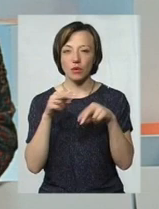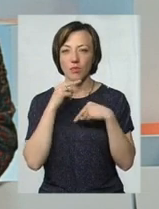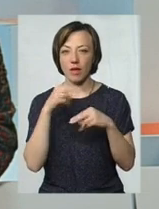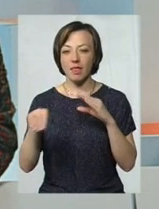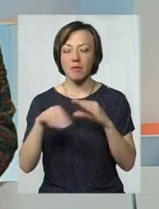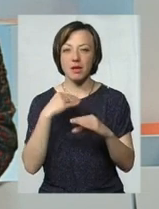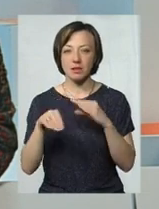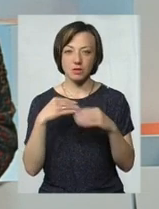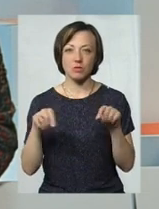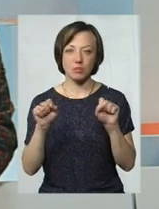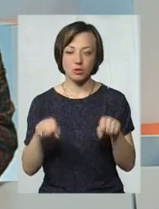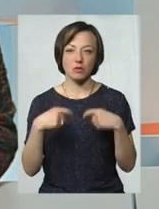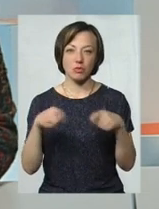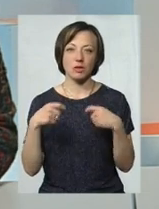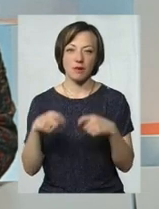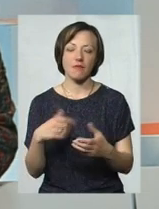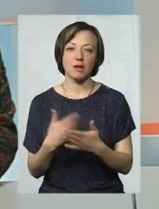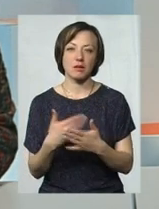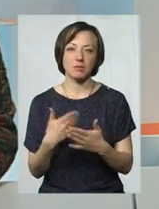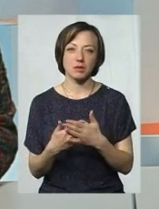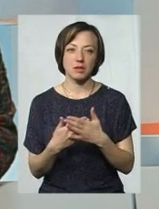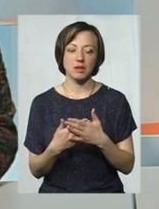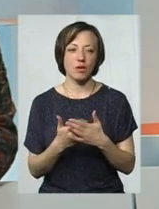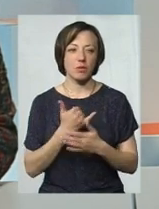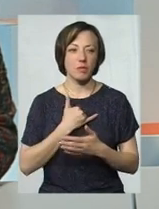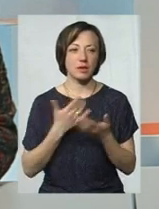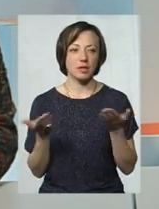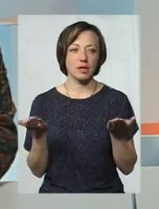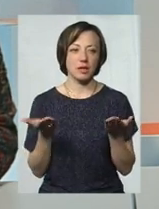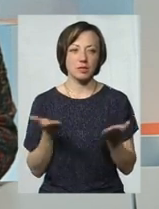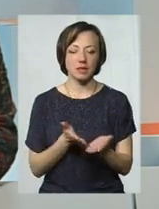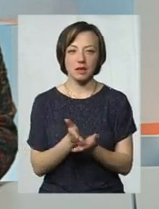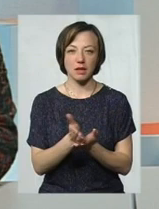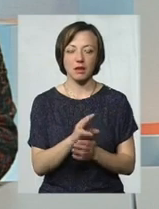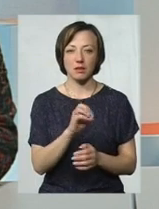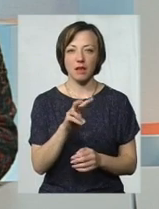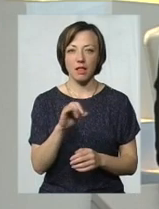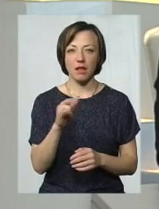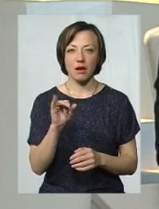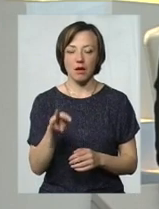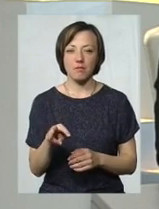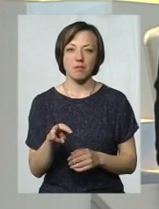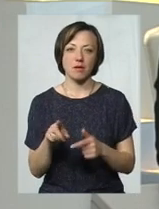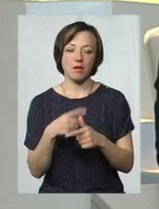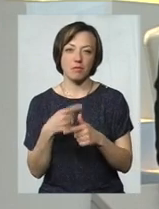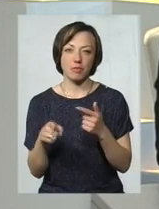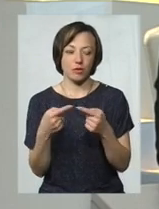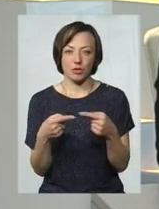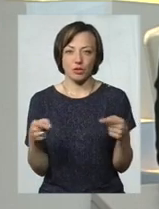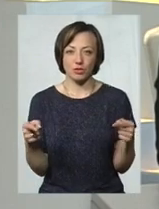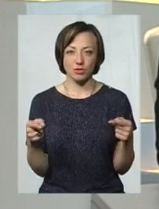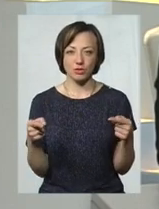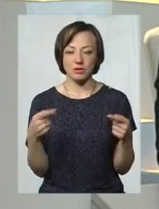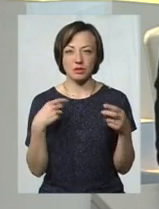месенджери, через них також можна продавати. І, наприклад, якщо в мене якийсь канал в Телеграмі, або паблік вайби, бери, і я,